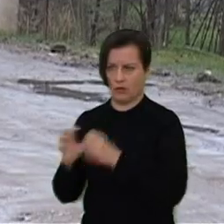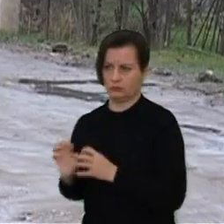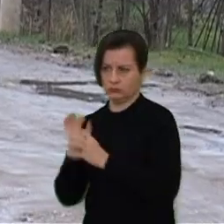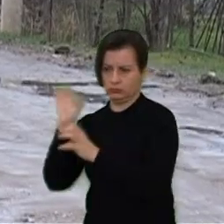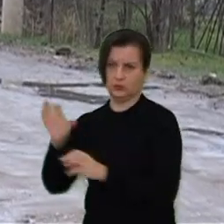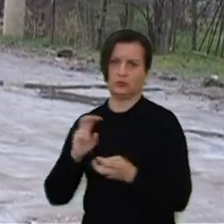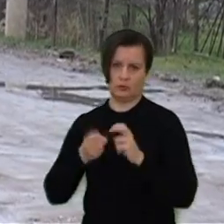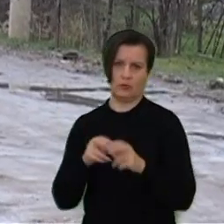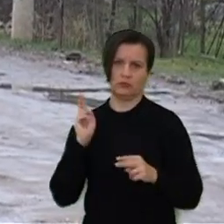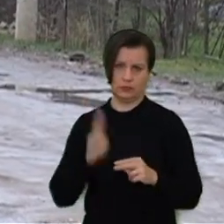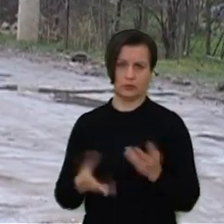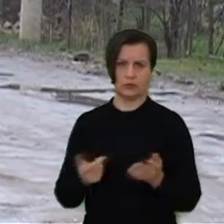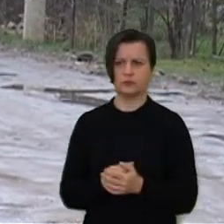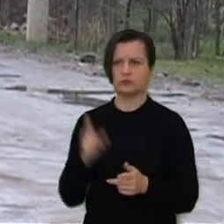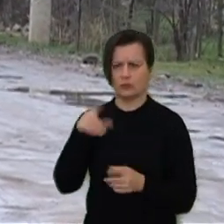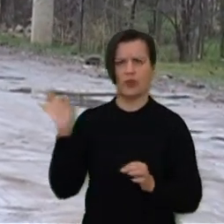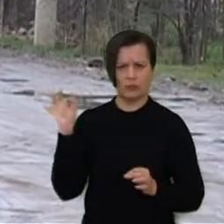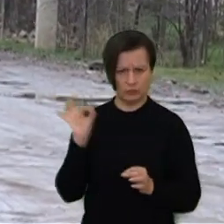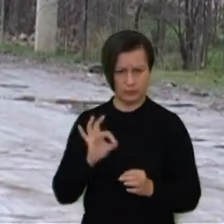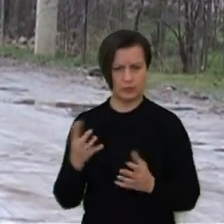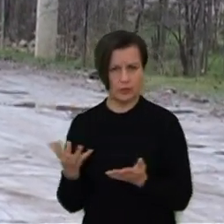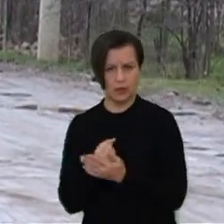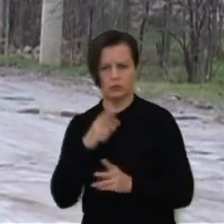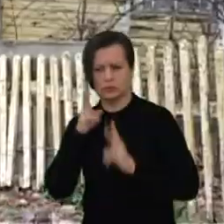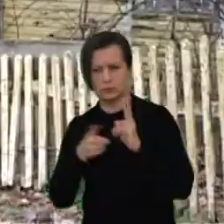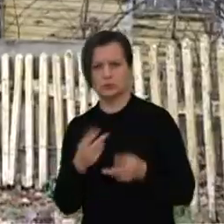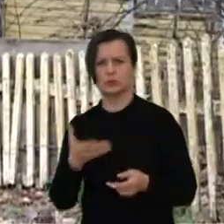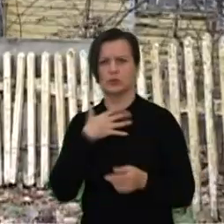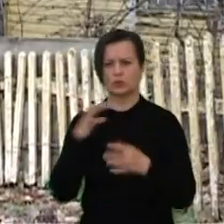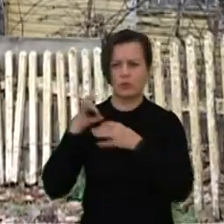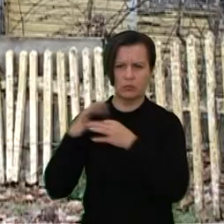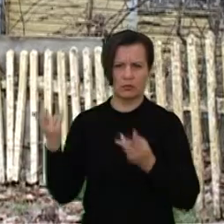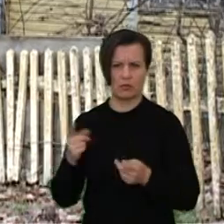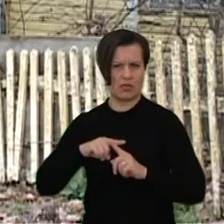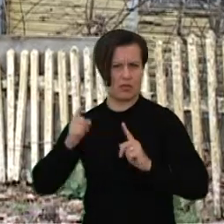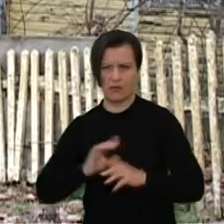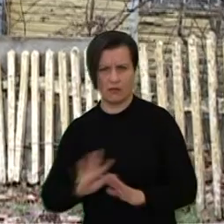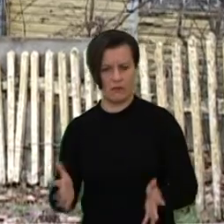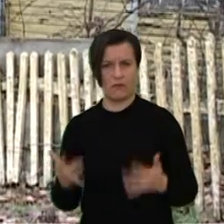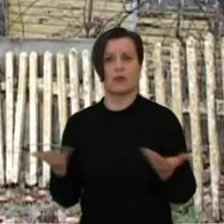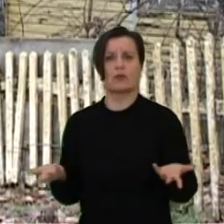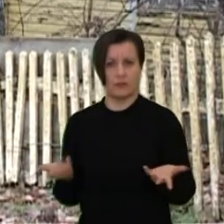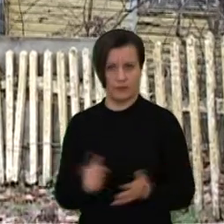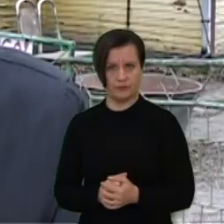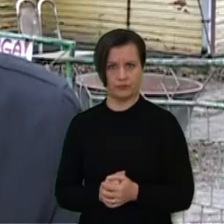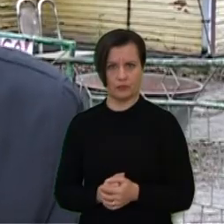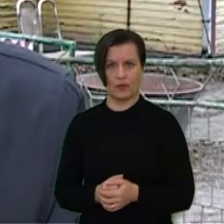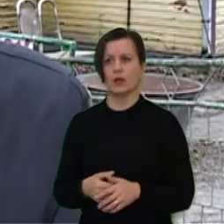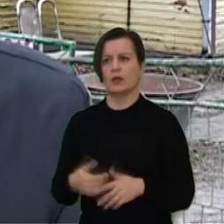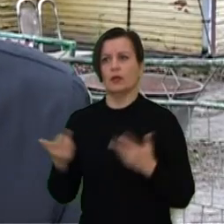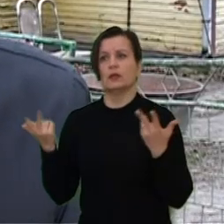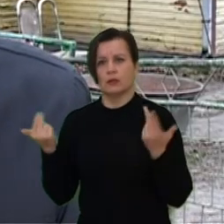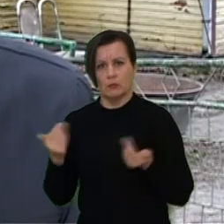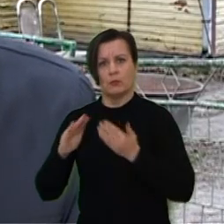mašiną ir tai problema tapo išspręsta. Ir dažnai gaunat nusiskundimų, kad vat netvarkingai šunis? Deja,